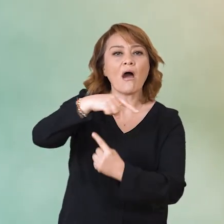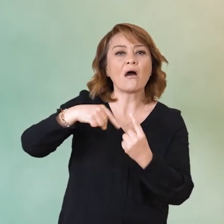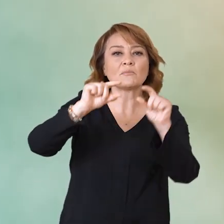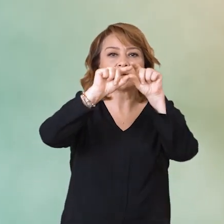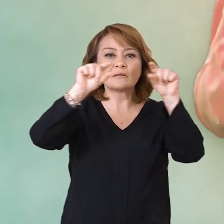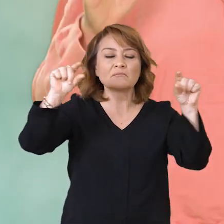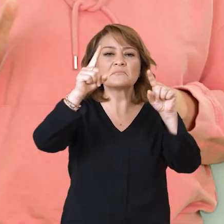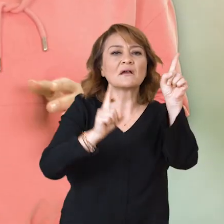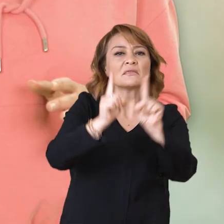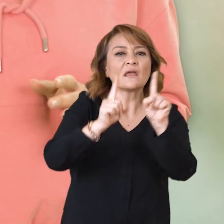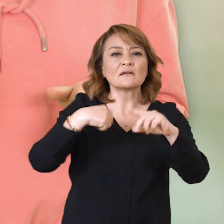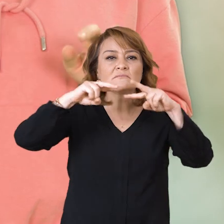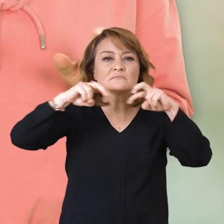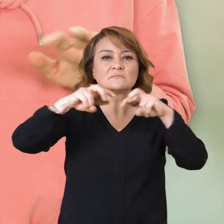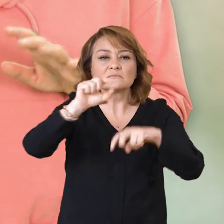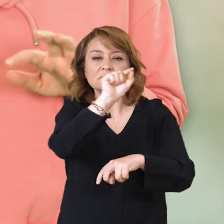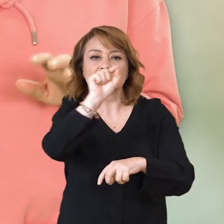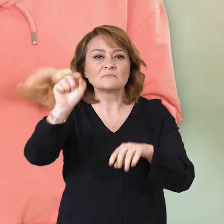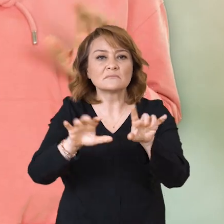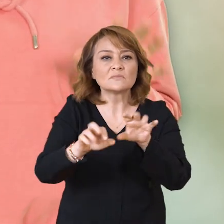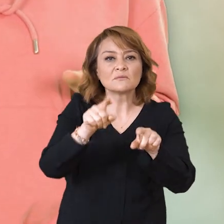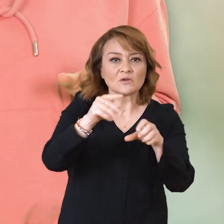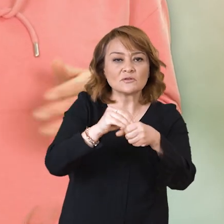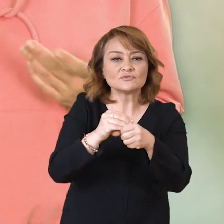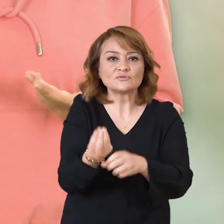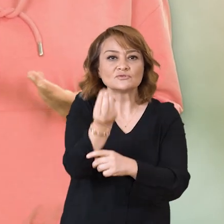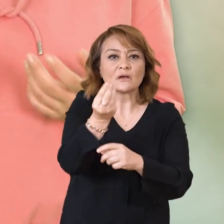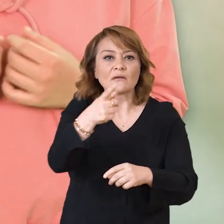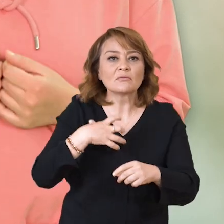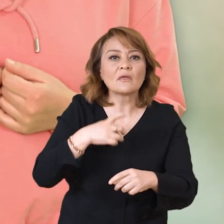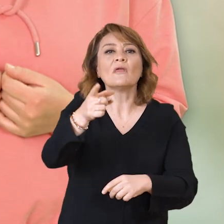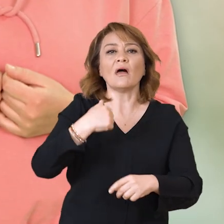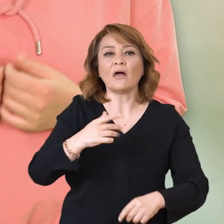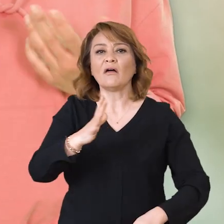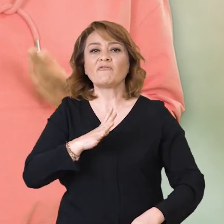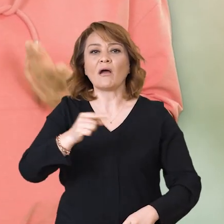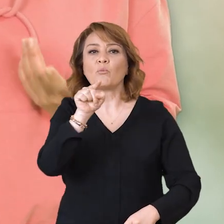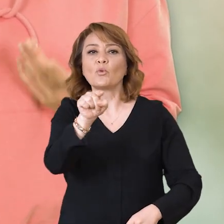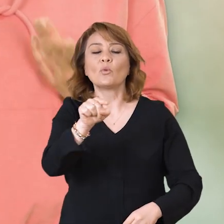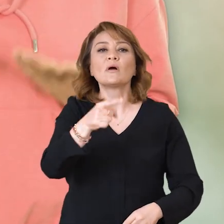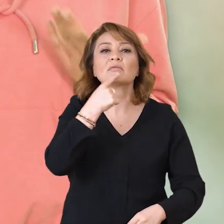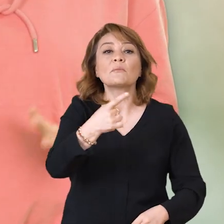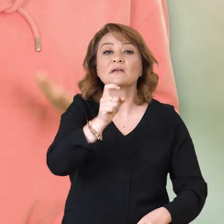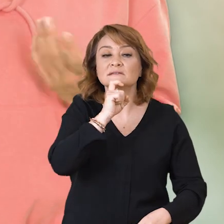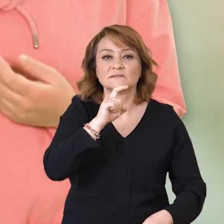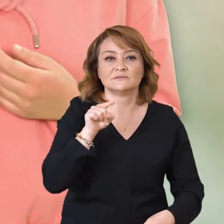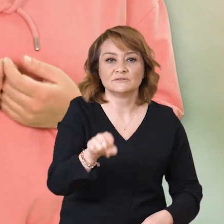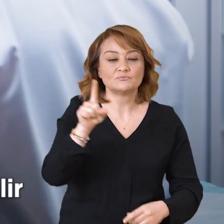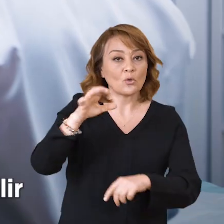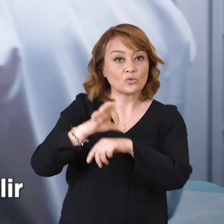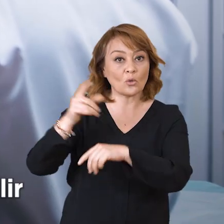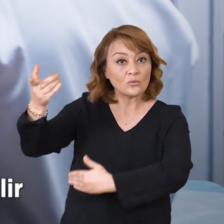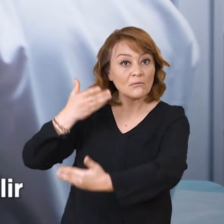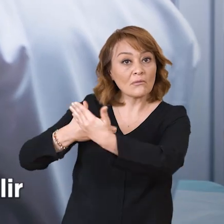semptomu vardır. Arıma motoruna bilmem ne hastalığının belirtileri yazıp, çıkan sonuçlara göre kendinize tanı koyamazsınız.